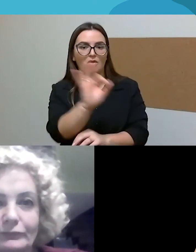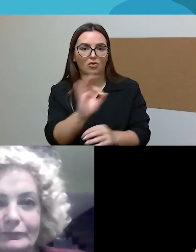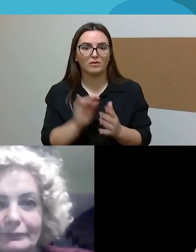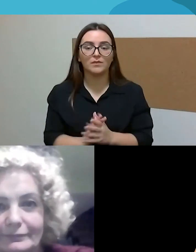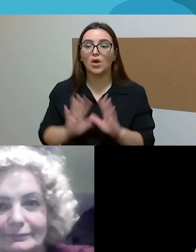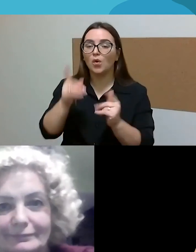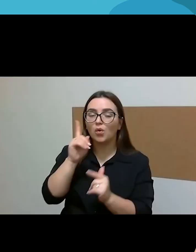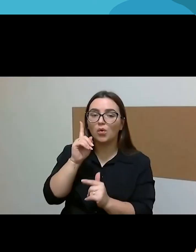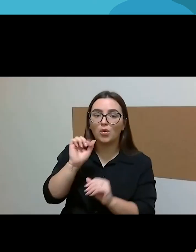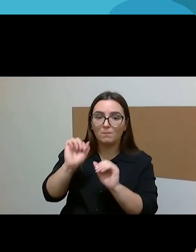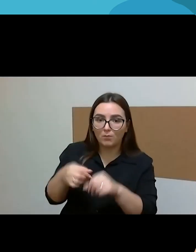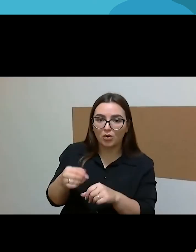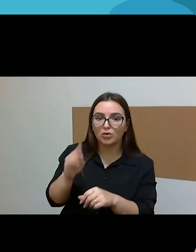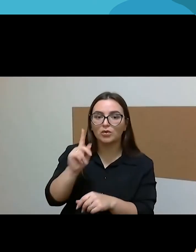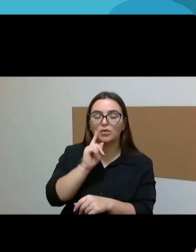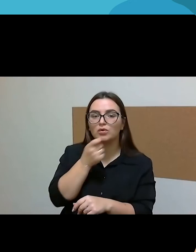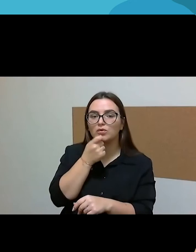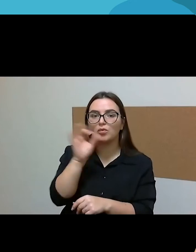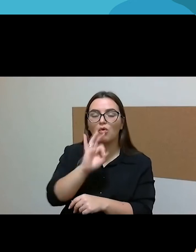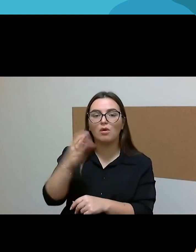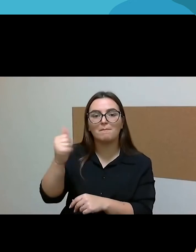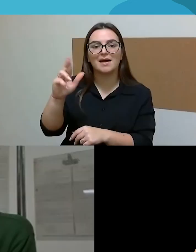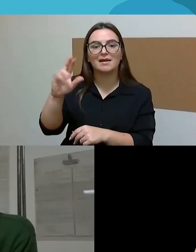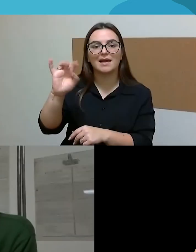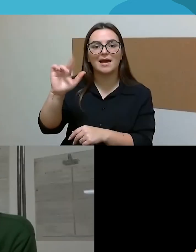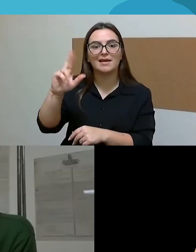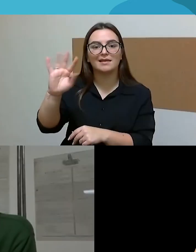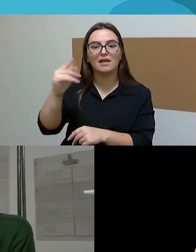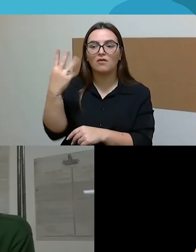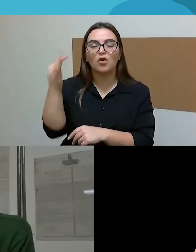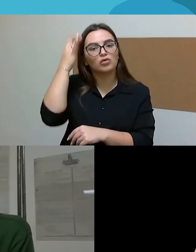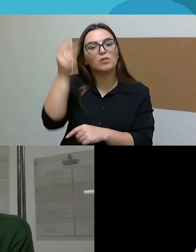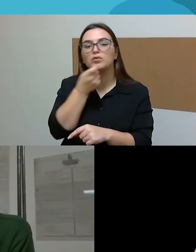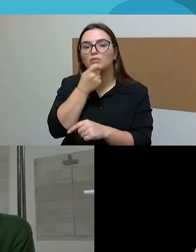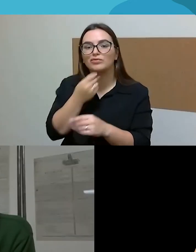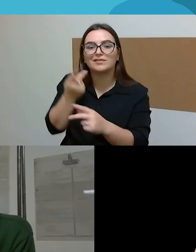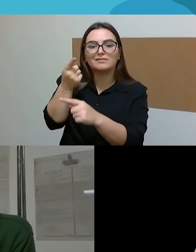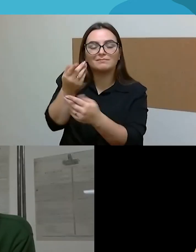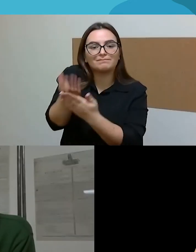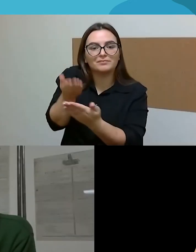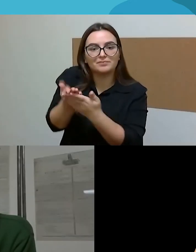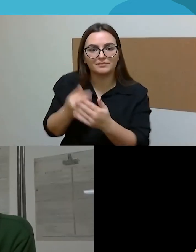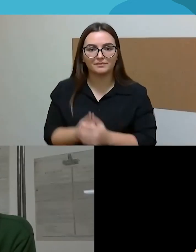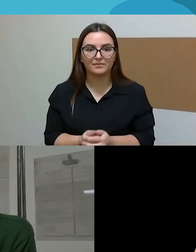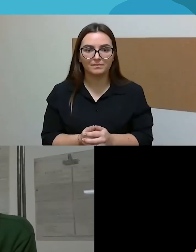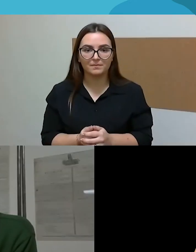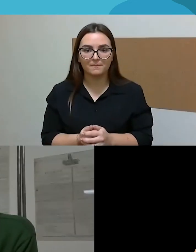sureaguosiu dar į Margaritos, jinai pasakė, kad per skrybas dažnai